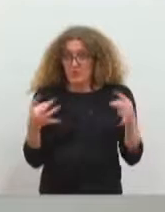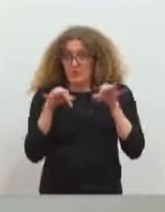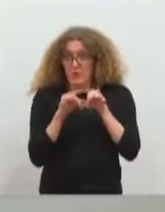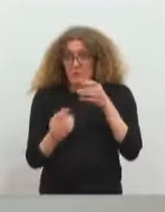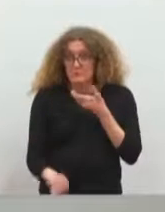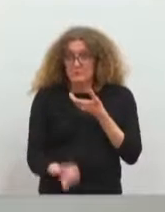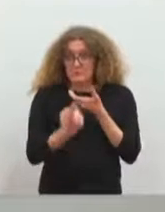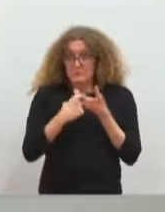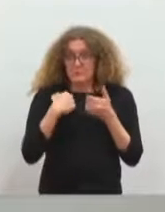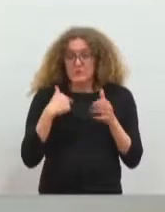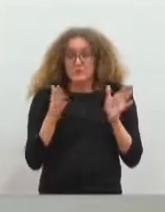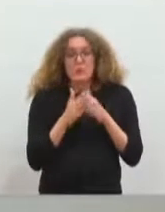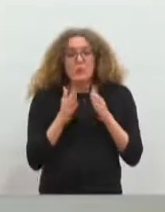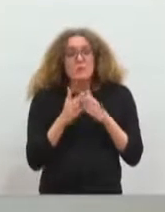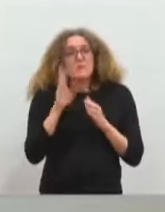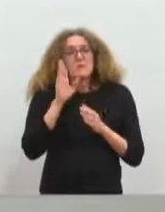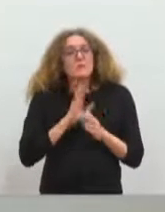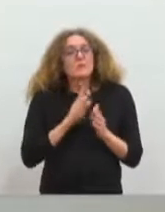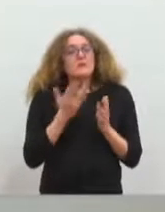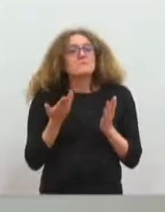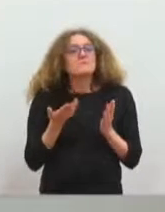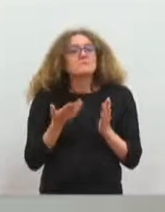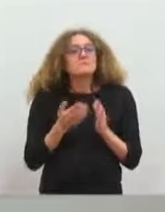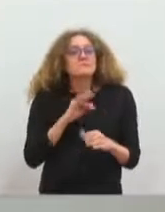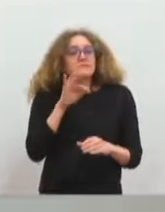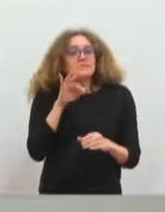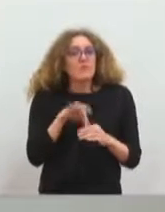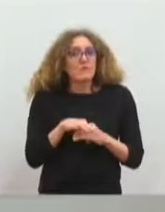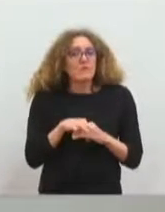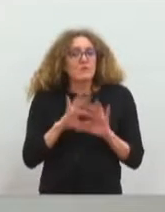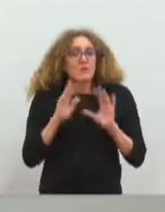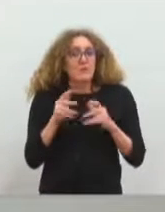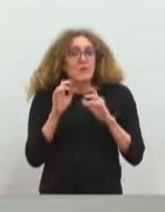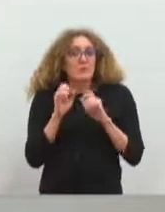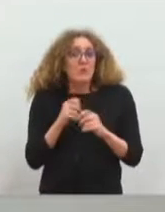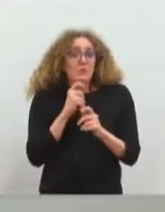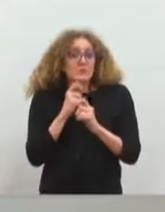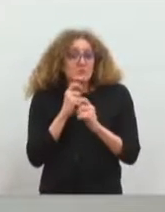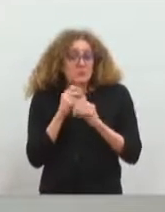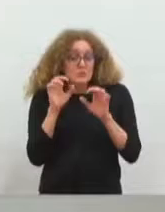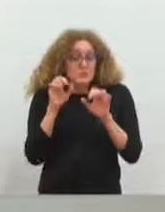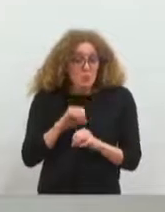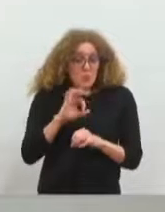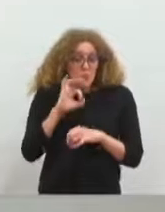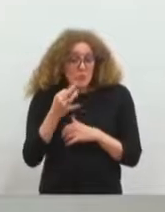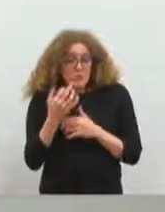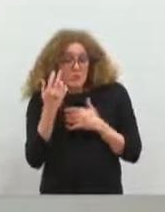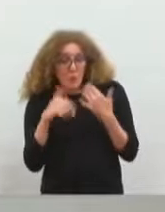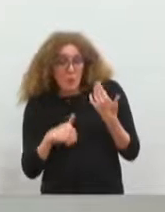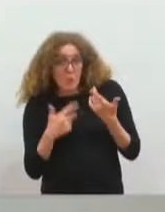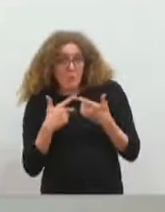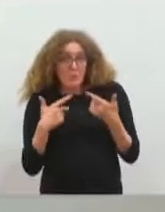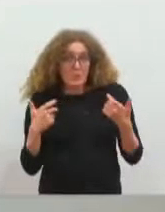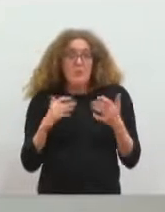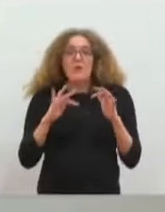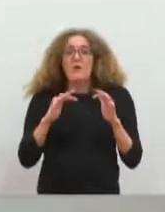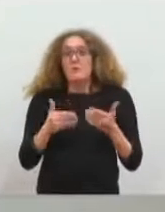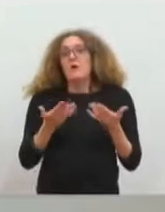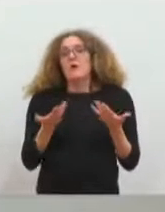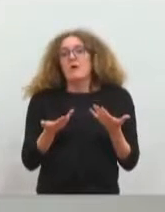de voter cette délibération pour engager cette discussion de faisabilité, dont les revenus vers vous une fois qu'elle sera